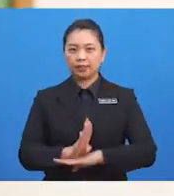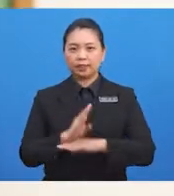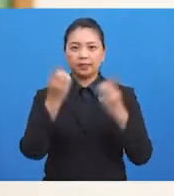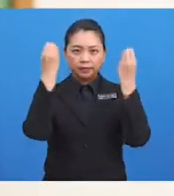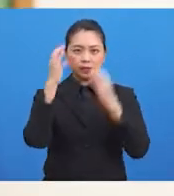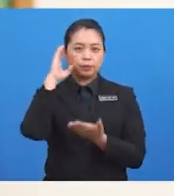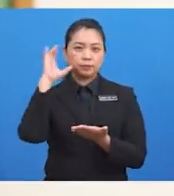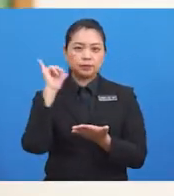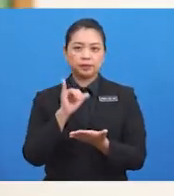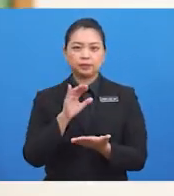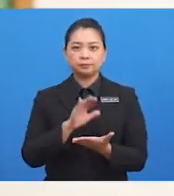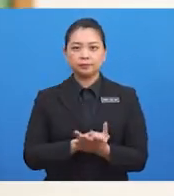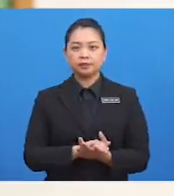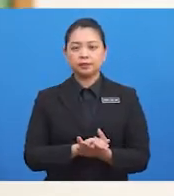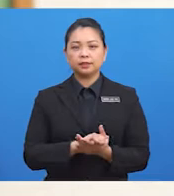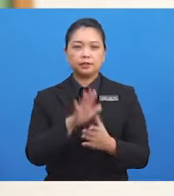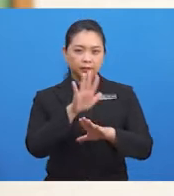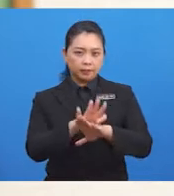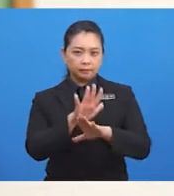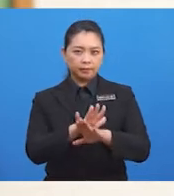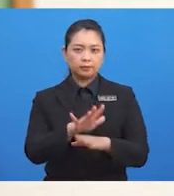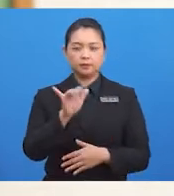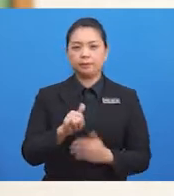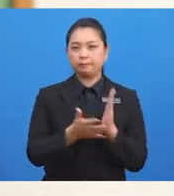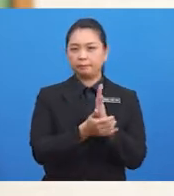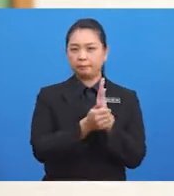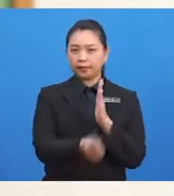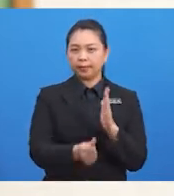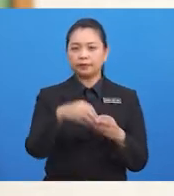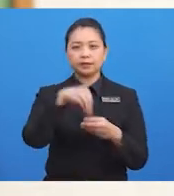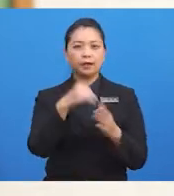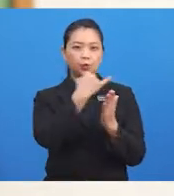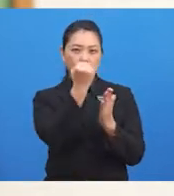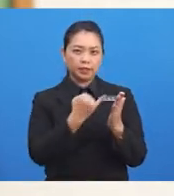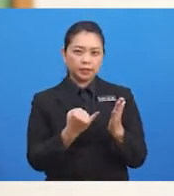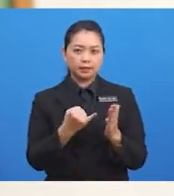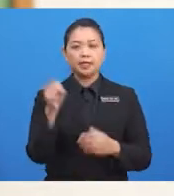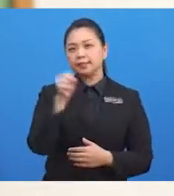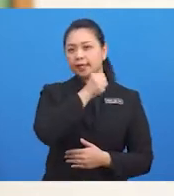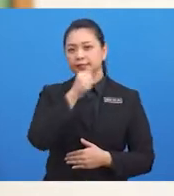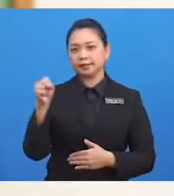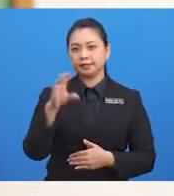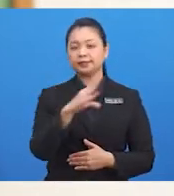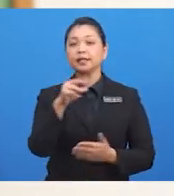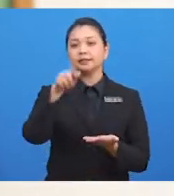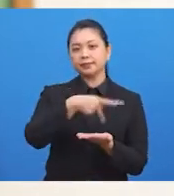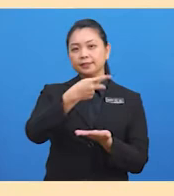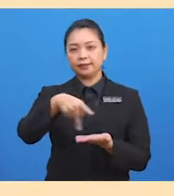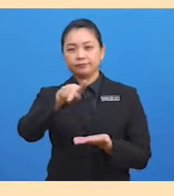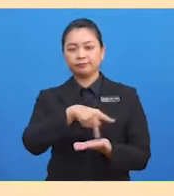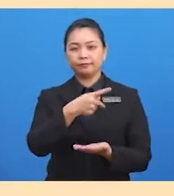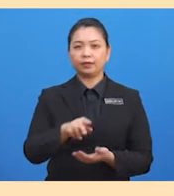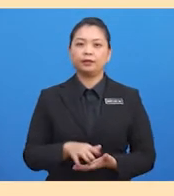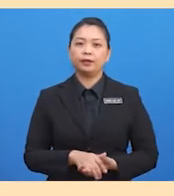Cikgu percaya ramai dalam kalangan anda berbakat dalam bidang lukisan, yangian dan tarian.